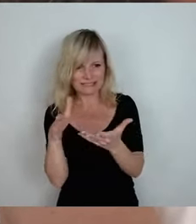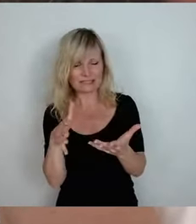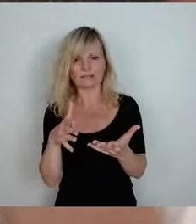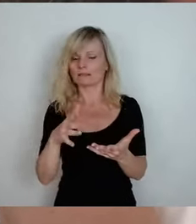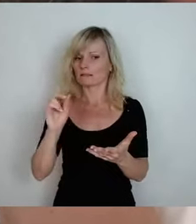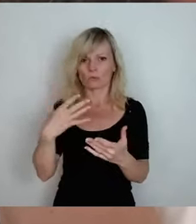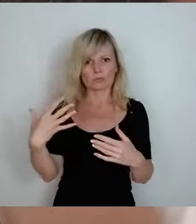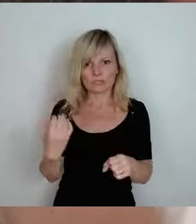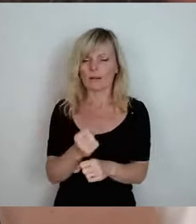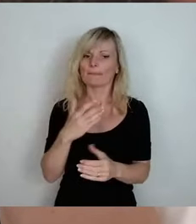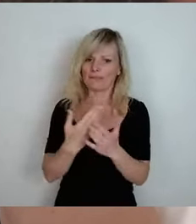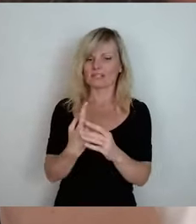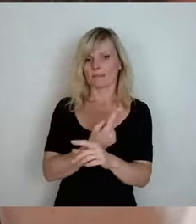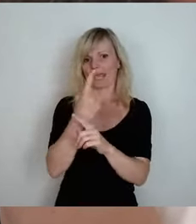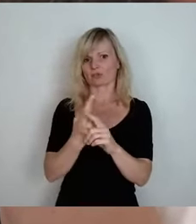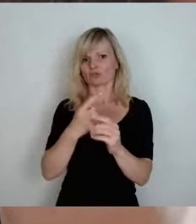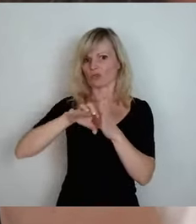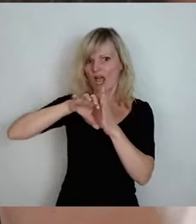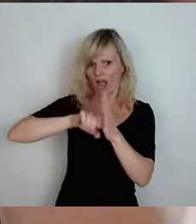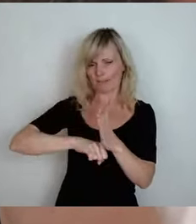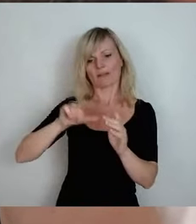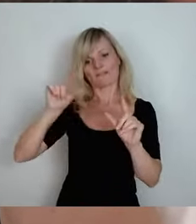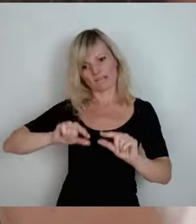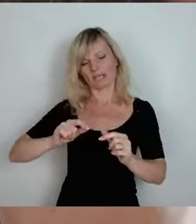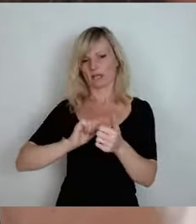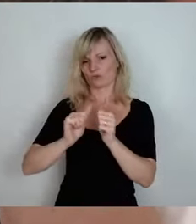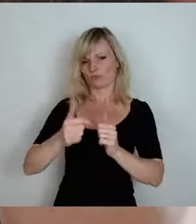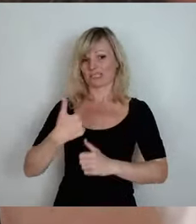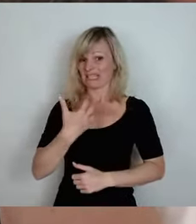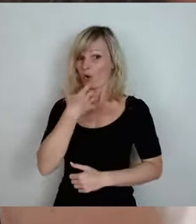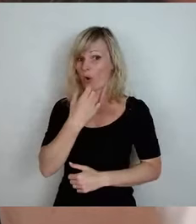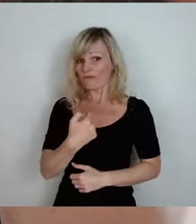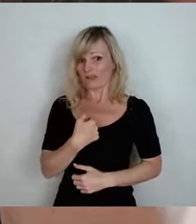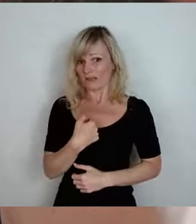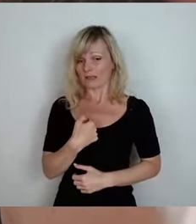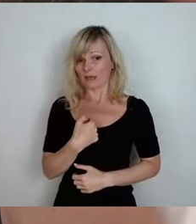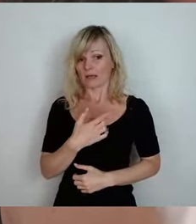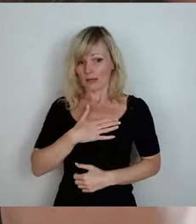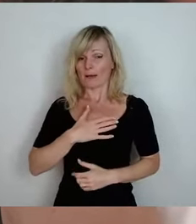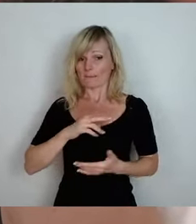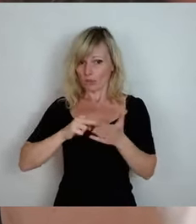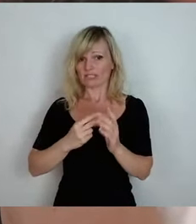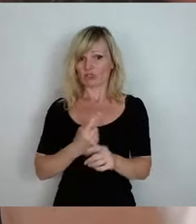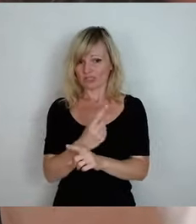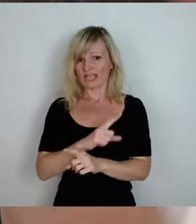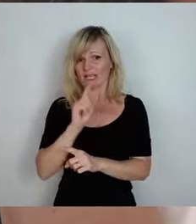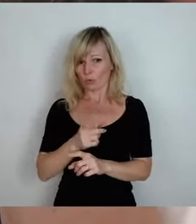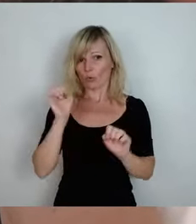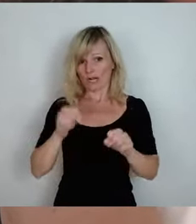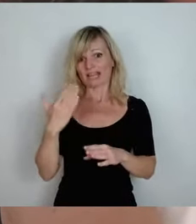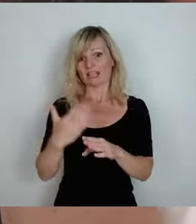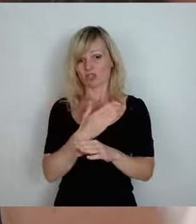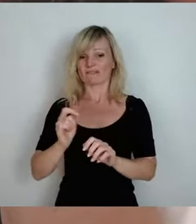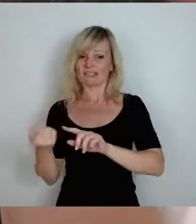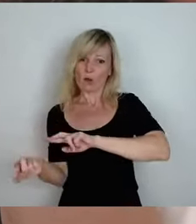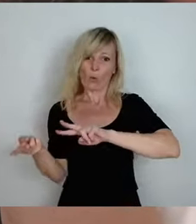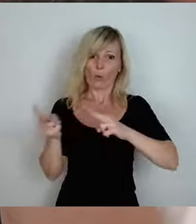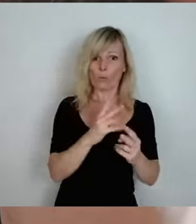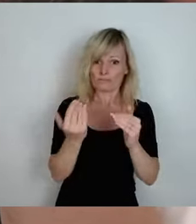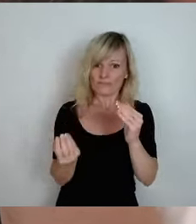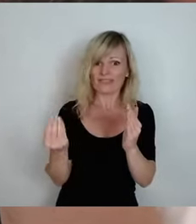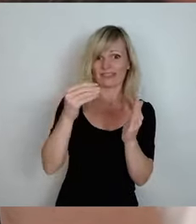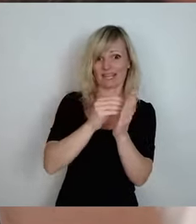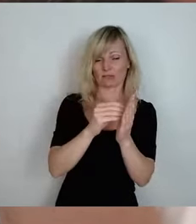weggenommen und ich hoffe, dass ich noch einer von denen bin, der in seiner politischen Zeit entscheiden kann, dass es wieder anders ist, weil sie haben Recht, sie haben